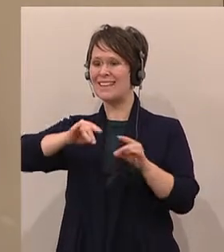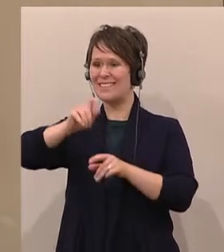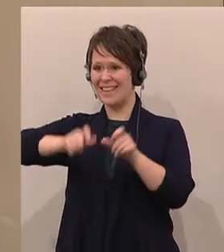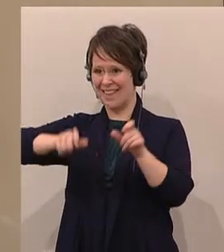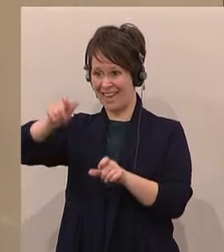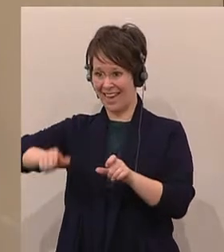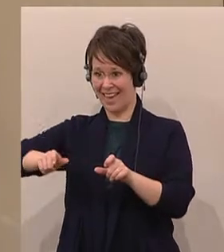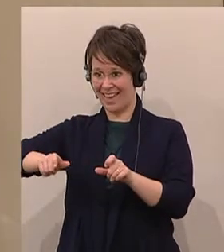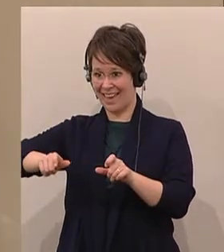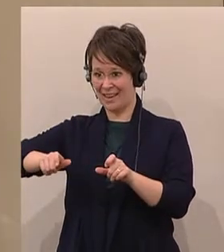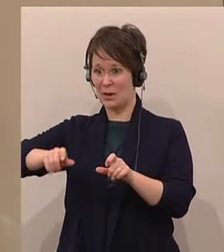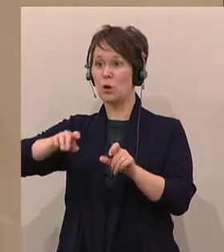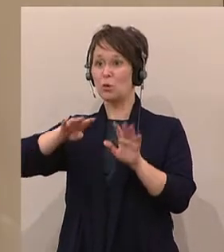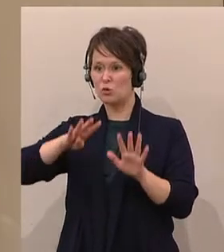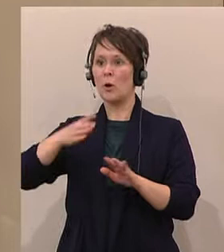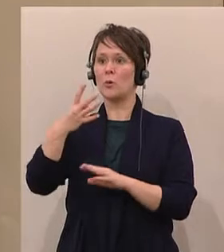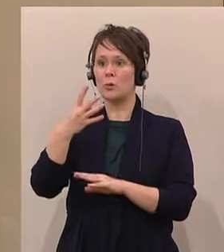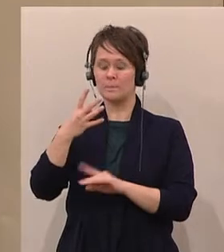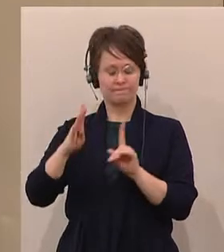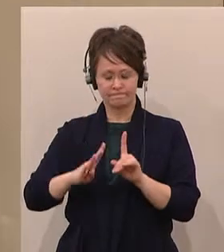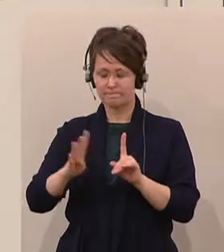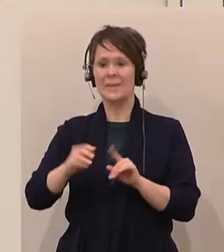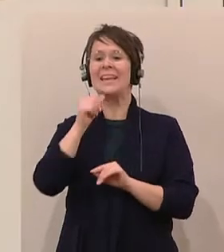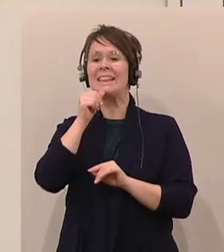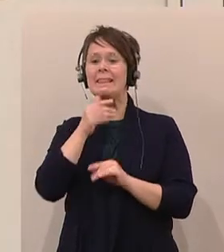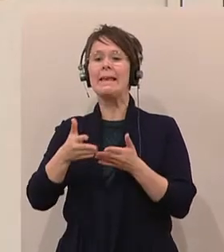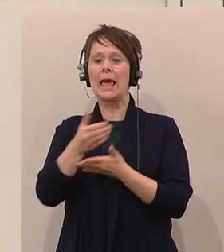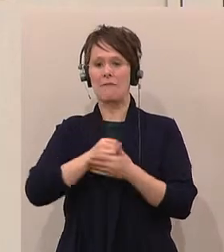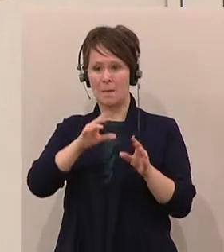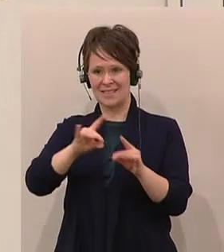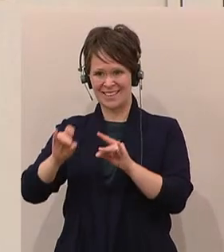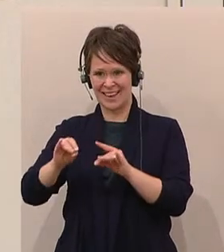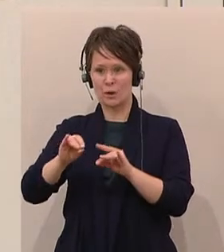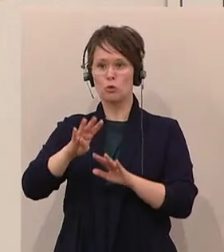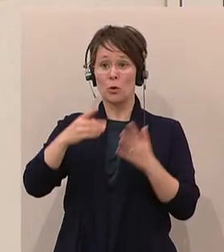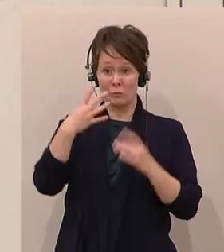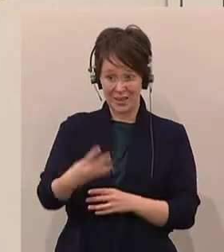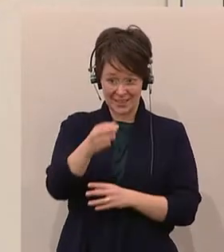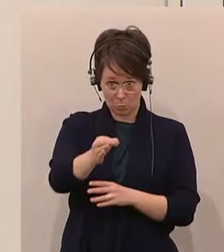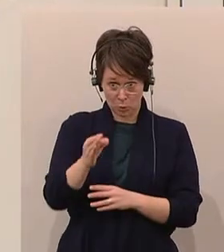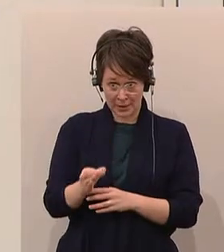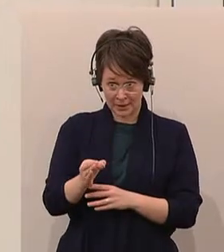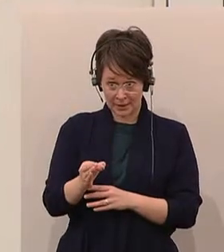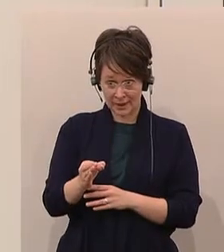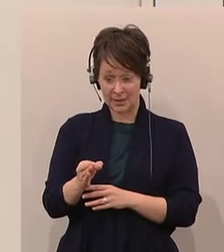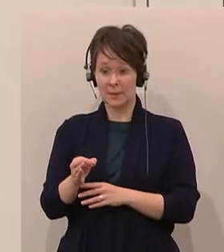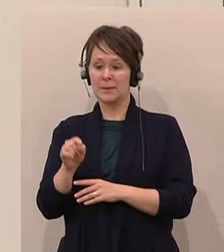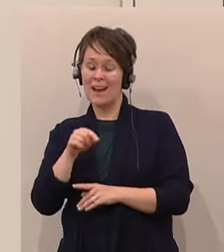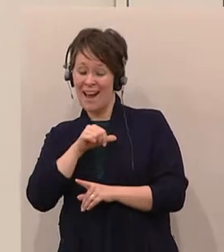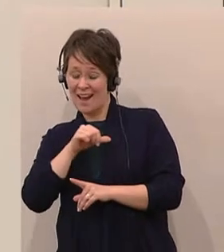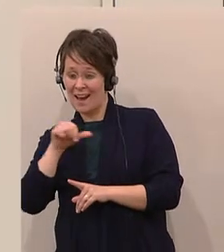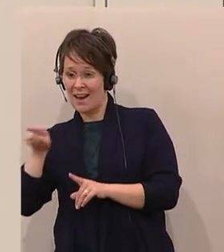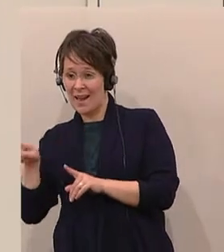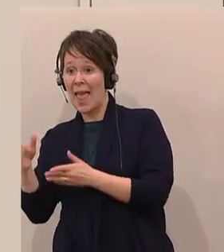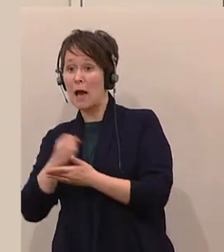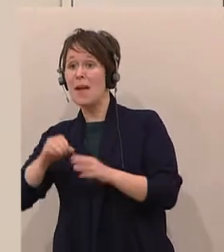Prozent der Nicht-Erwerbstätigen und 19 Prozent der Erwerbstätigen Alleinerziehern sind